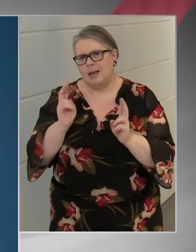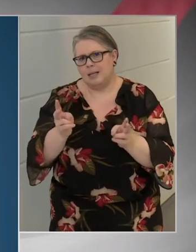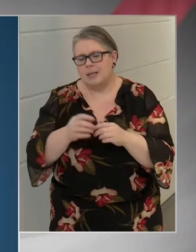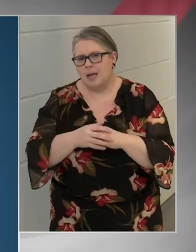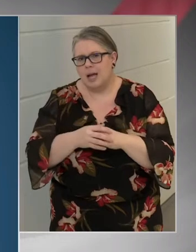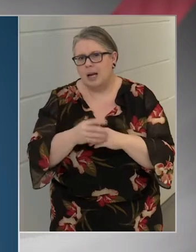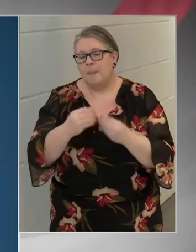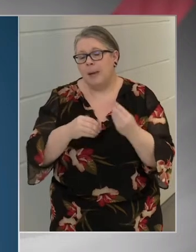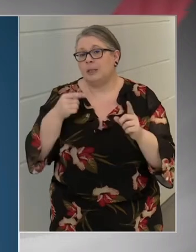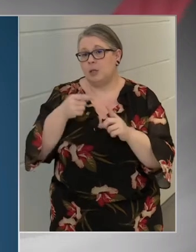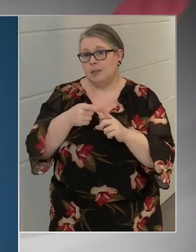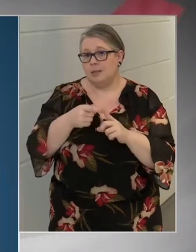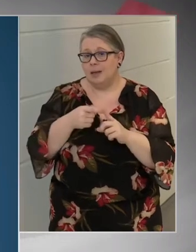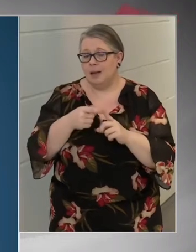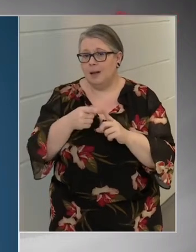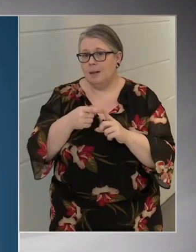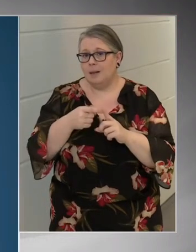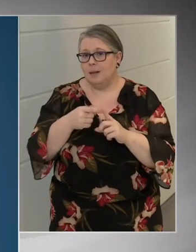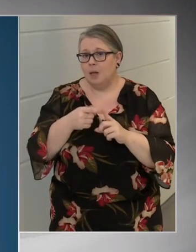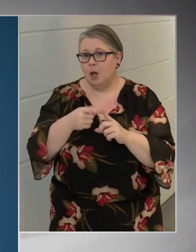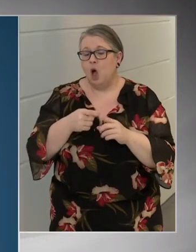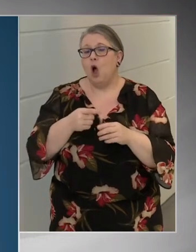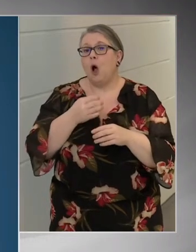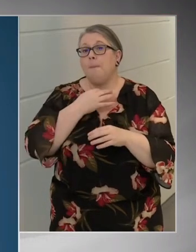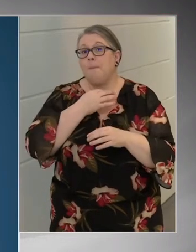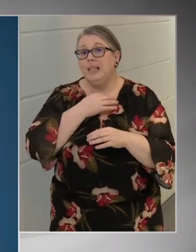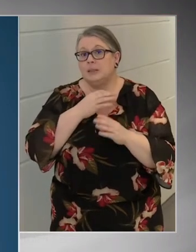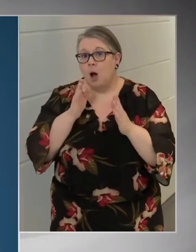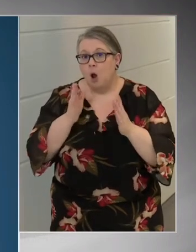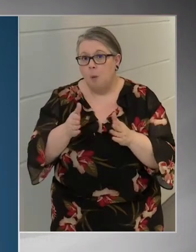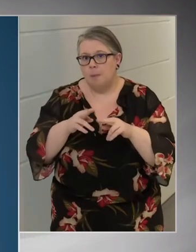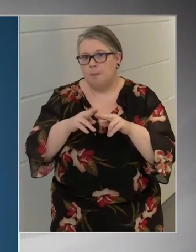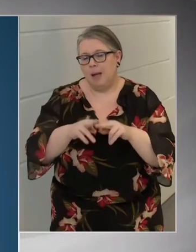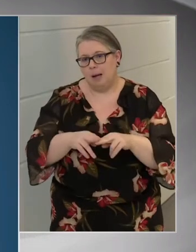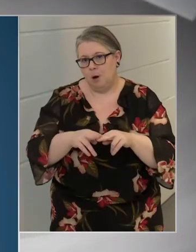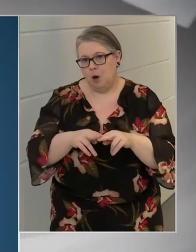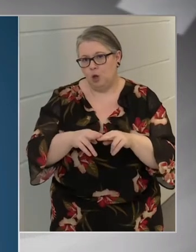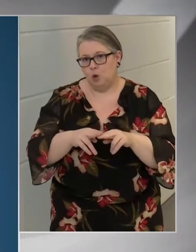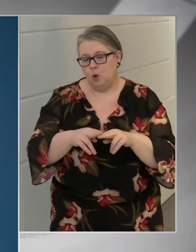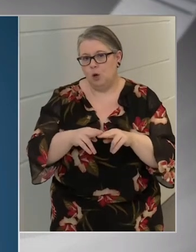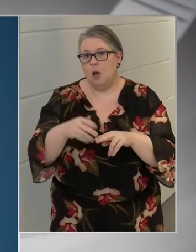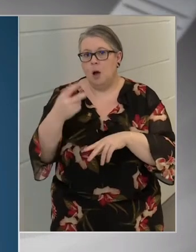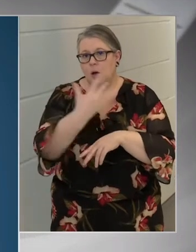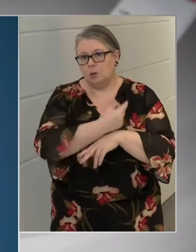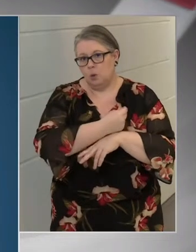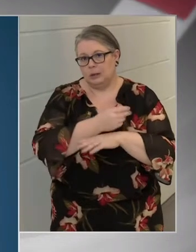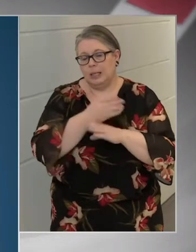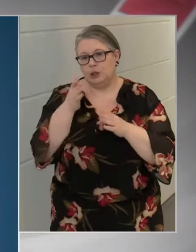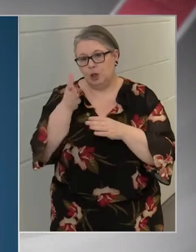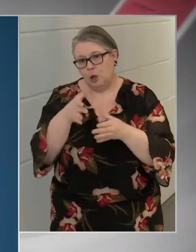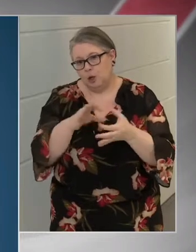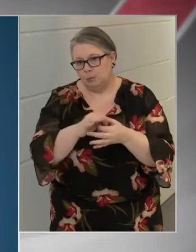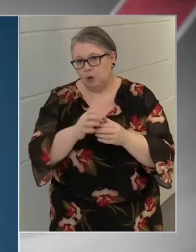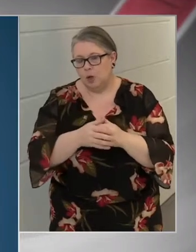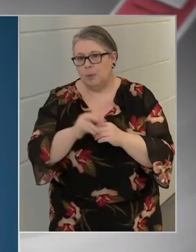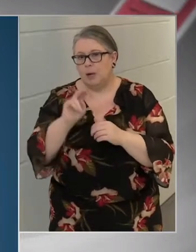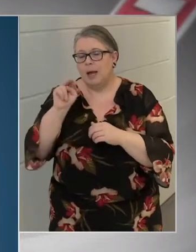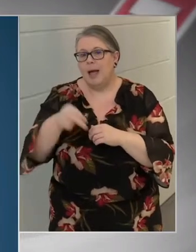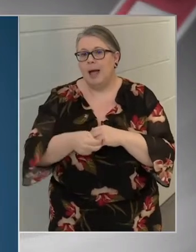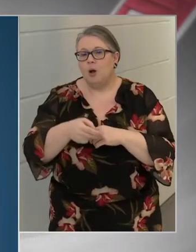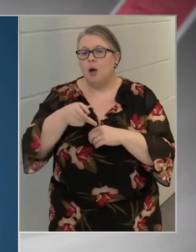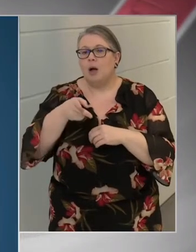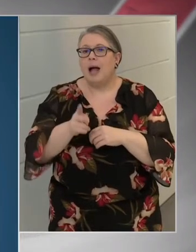hiszen a célunk az, hogy a bizalom megmaradjon a vakcinák iránt, és erről a